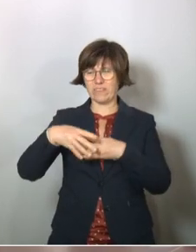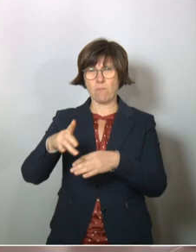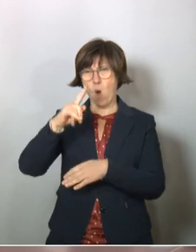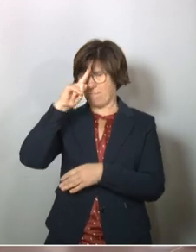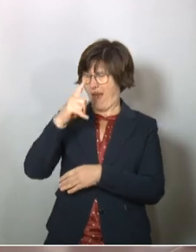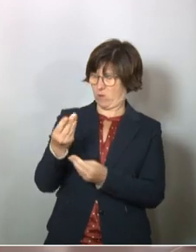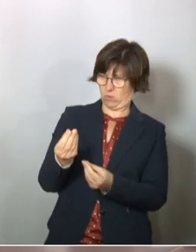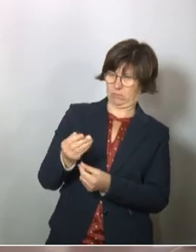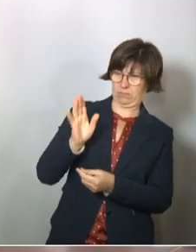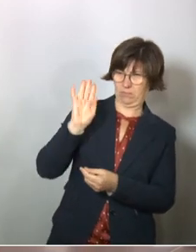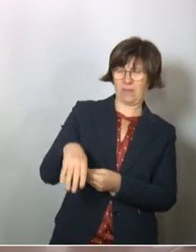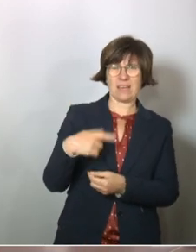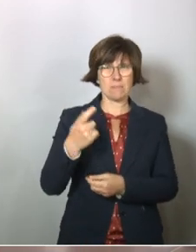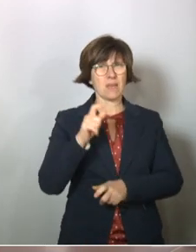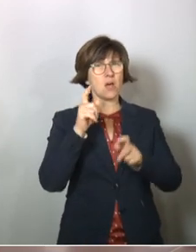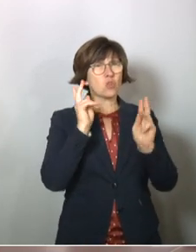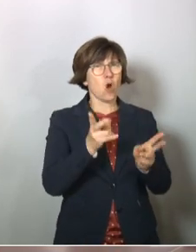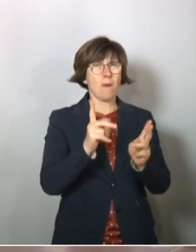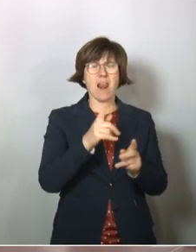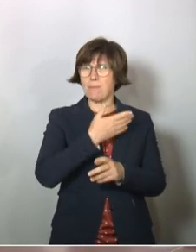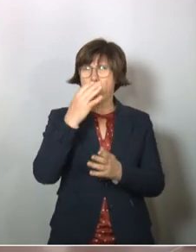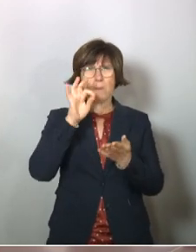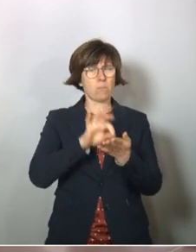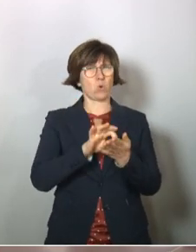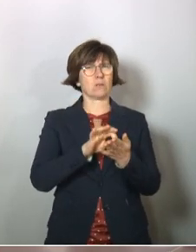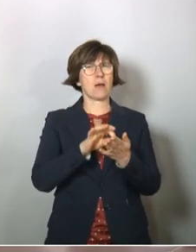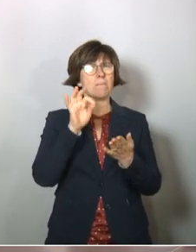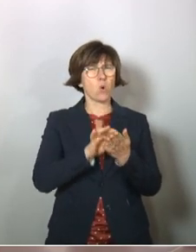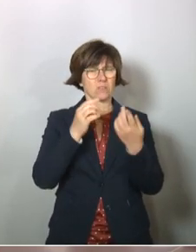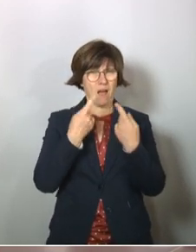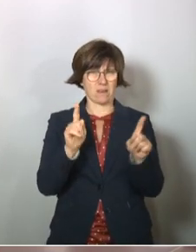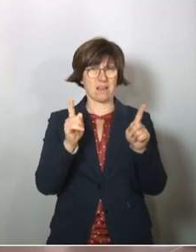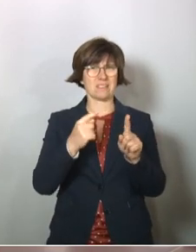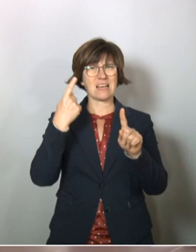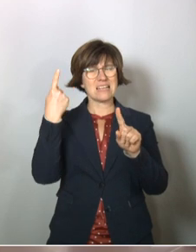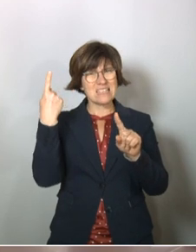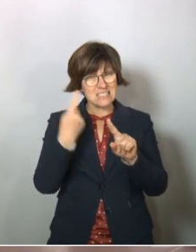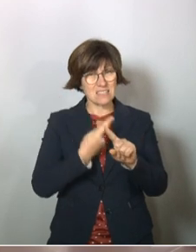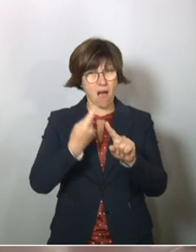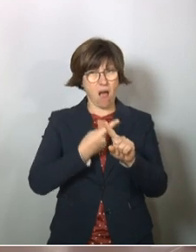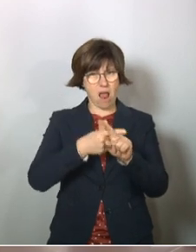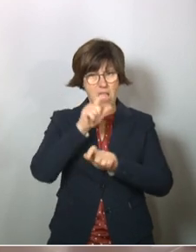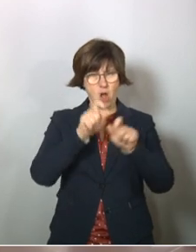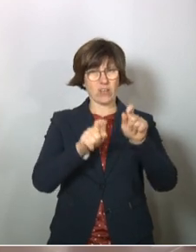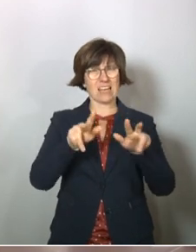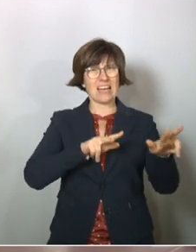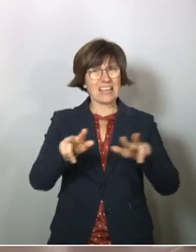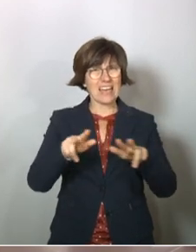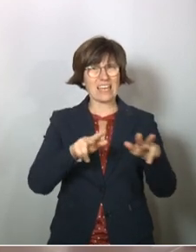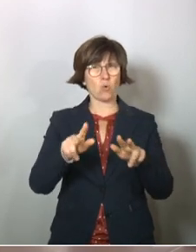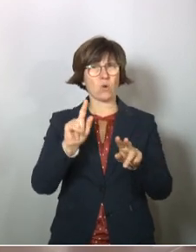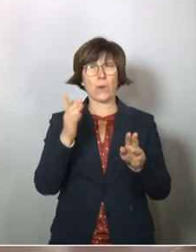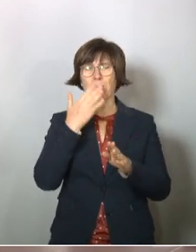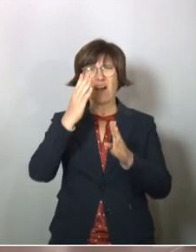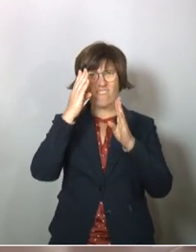Auffassung ich überhaupt nicht teile. Es gibt normale. Das ist aber gar nicht der Punkt. Der Punkt ist ein anderer. Die Zahl derjenigen, die der Regierung nicht